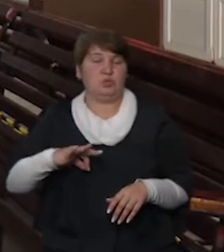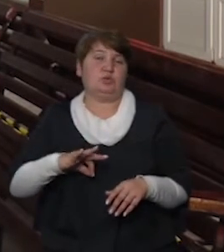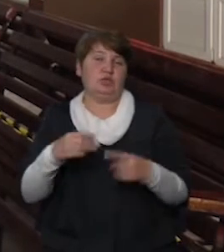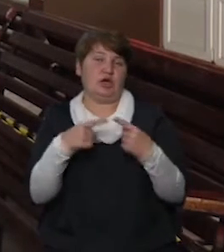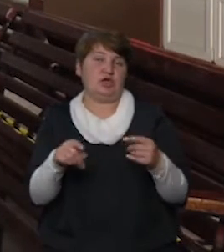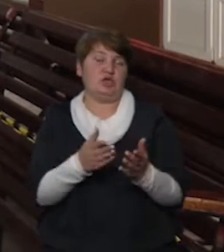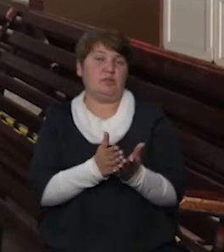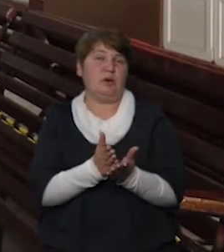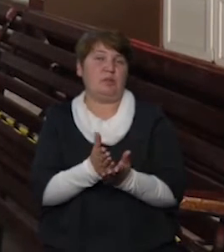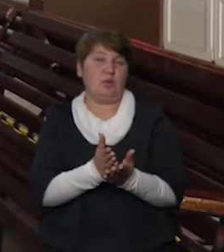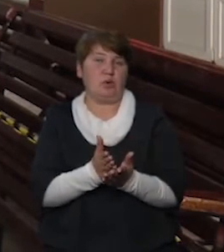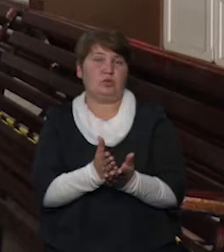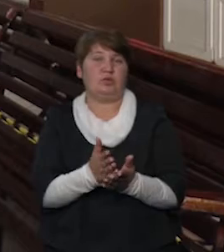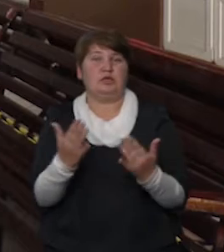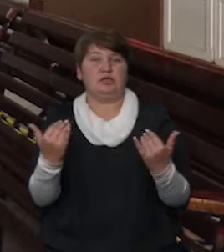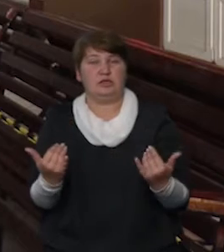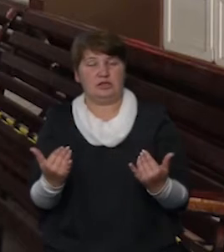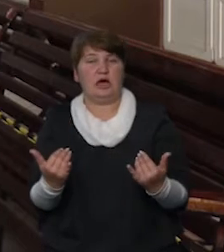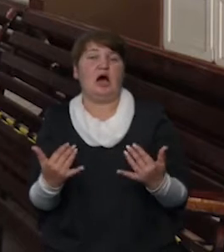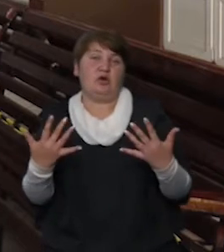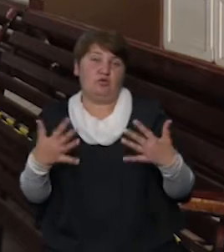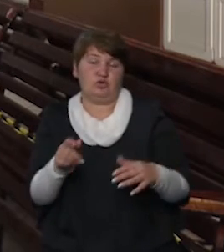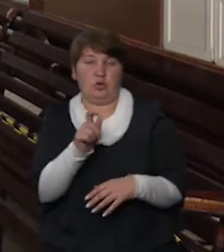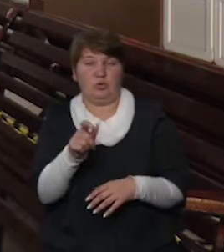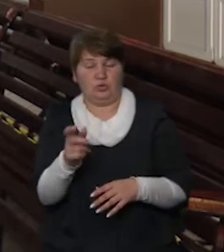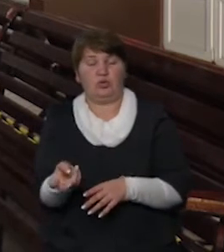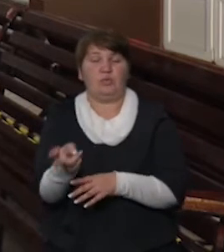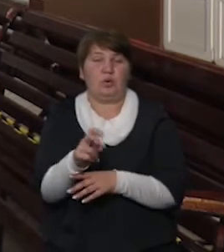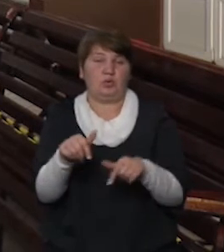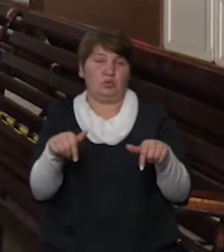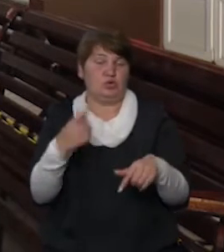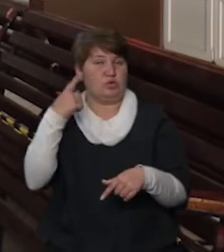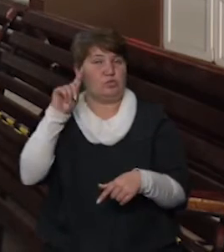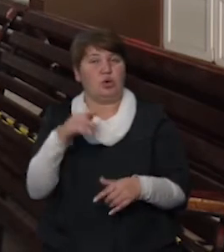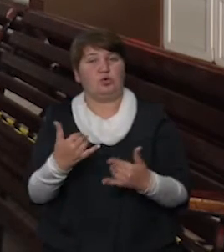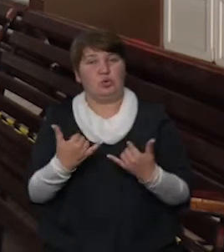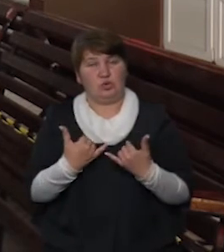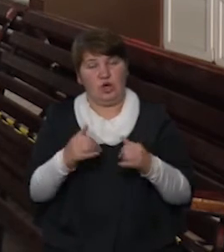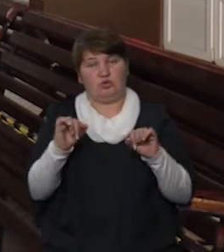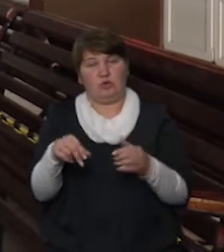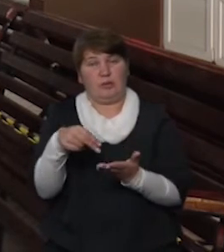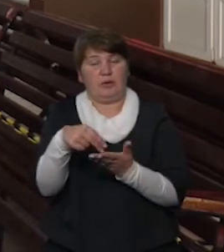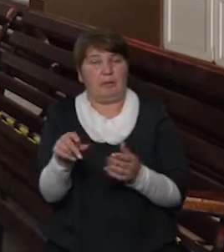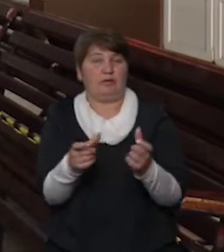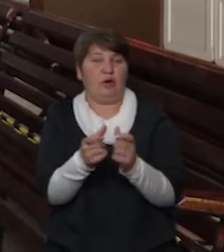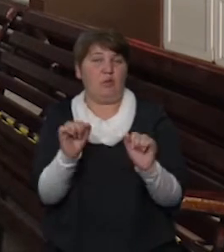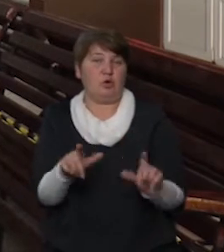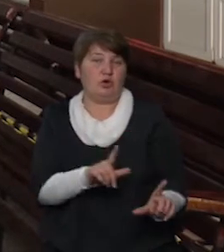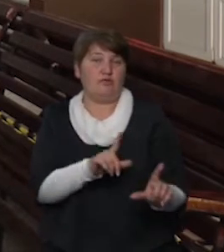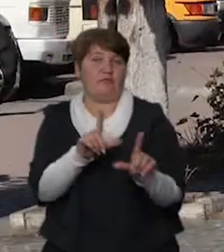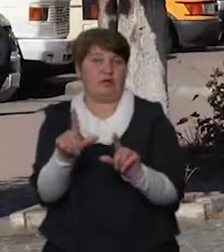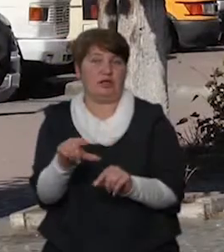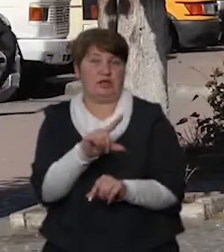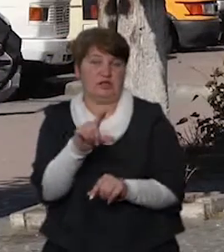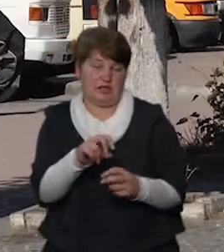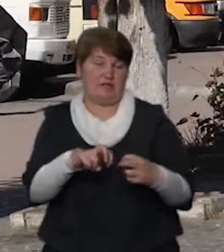ми працюємо над тим, щоб люди вже приходили до нас, щоб вже знали, що в нас можна передбати буток, можна відправитися з платформи.